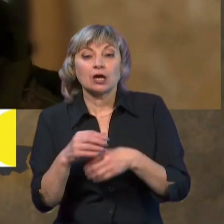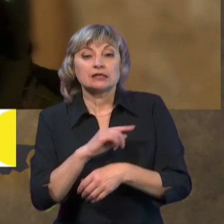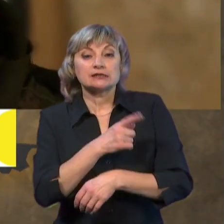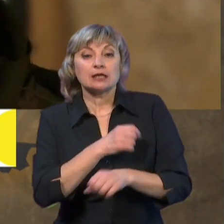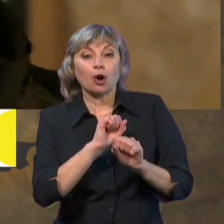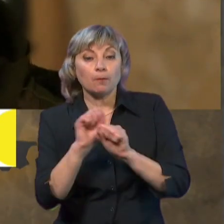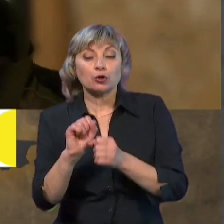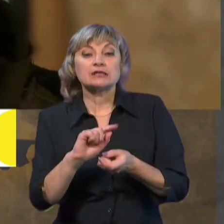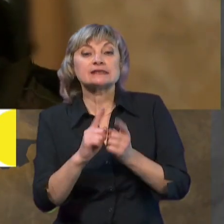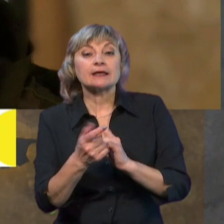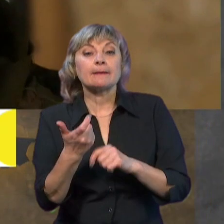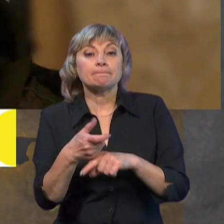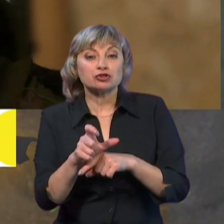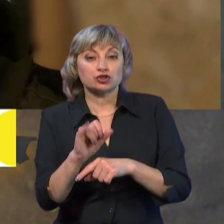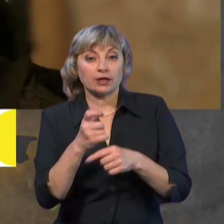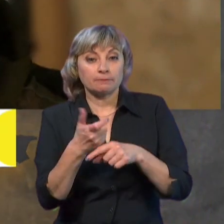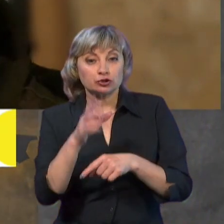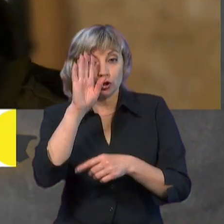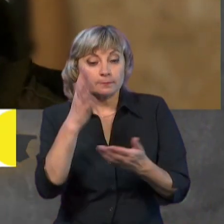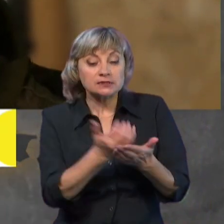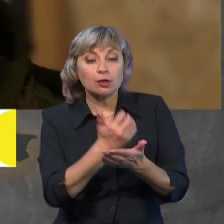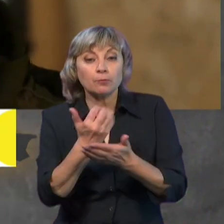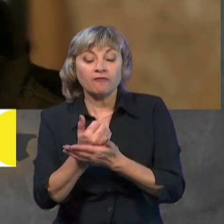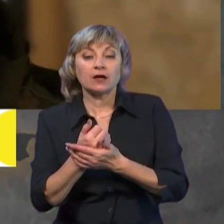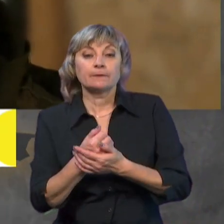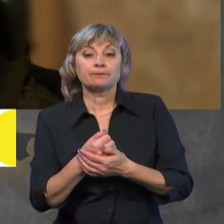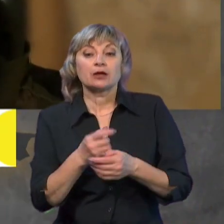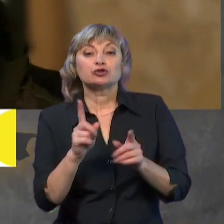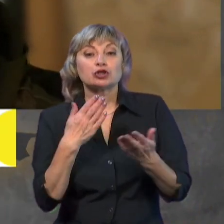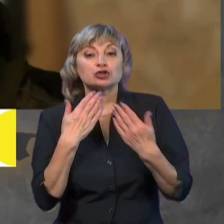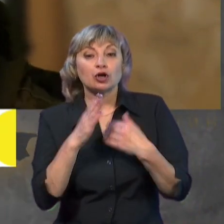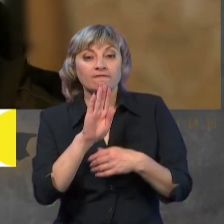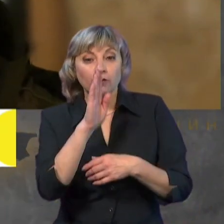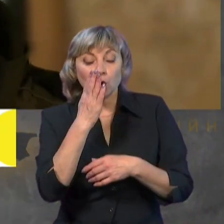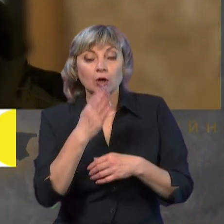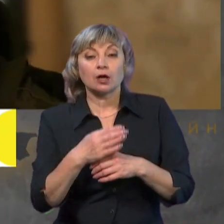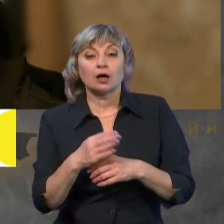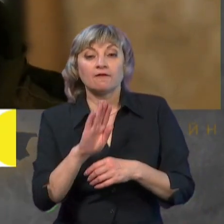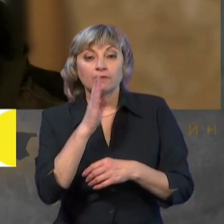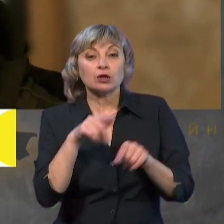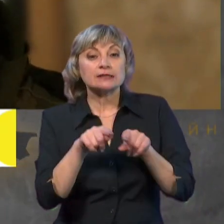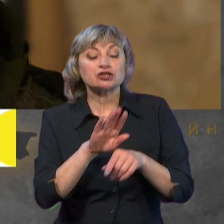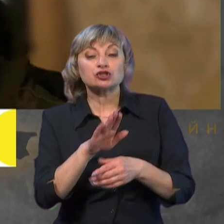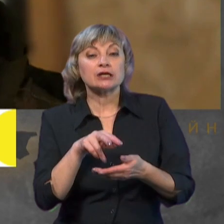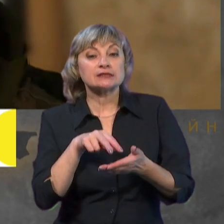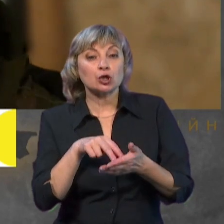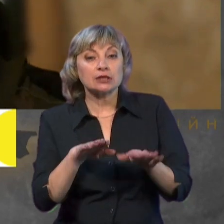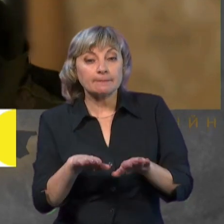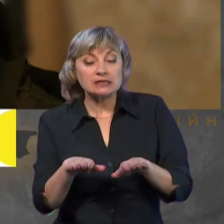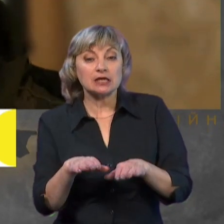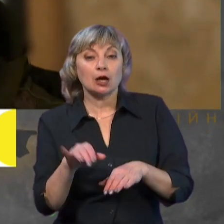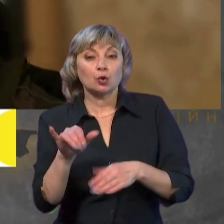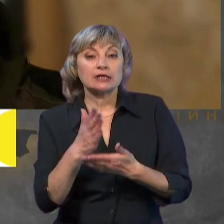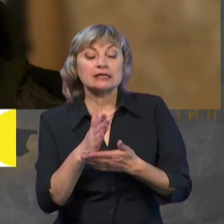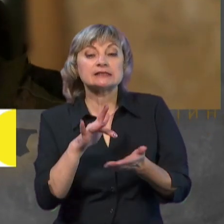стає все більше і більше, і хлопці здобувають добрий факт. Що стосується ворога? Ворог теж не стоїть на місці, в них є як